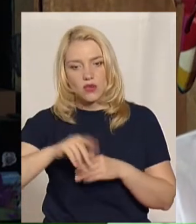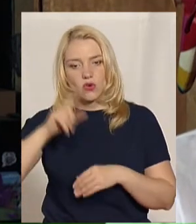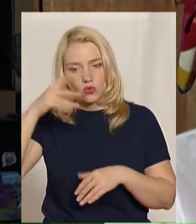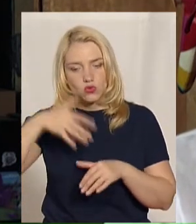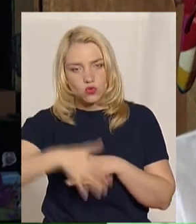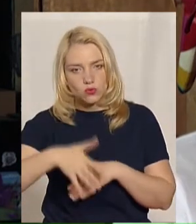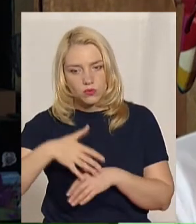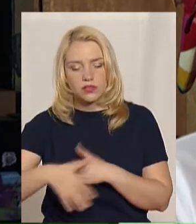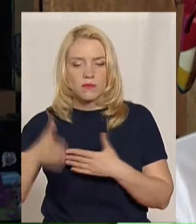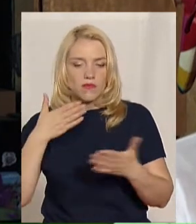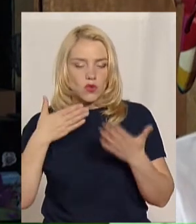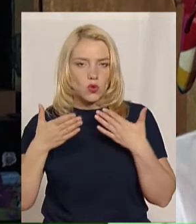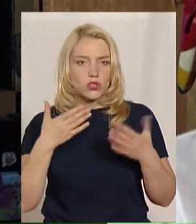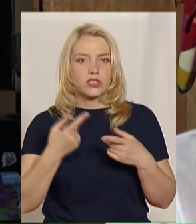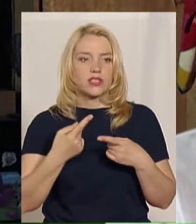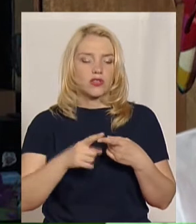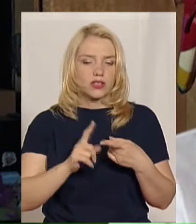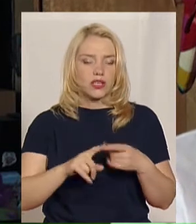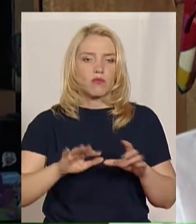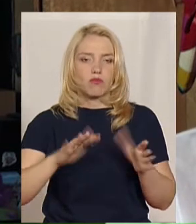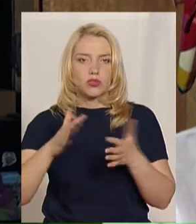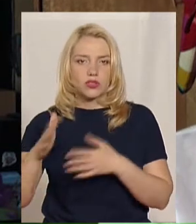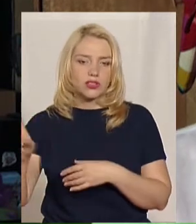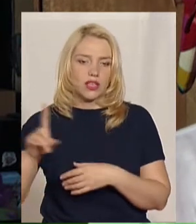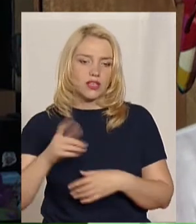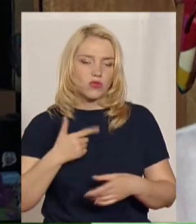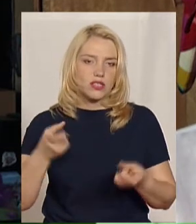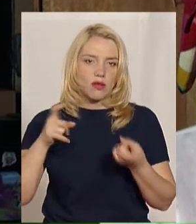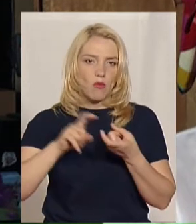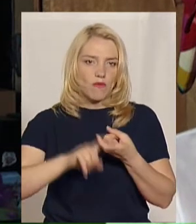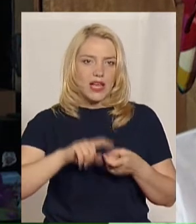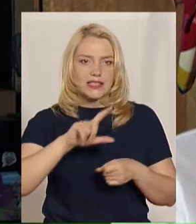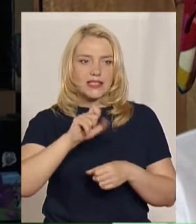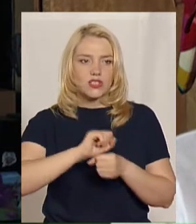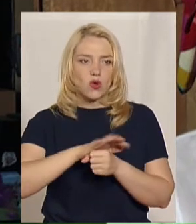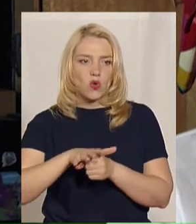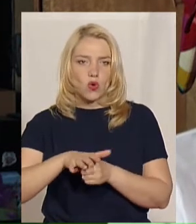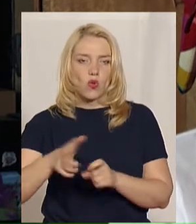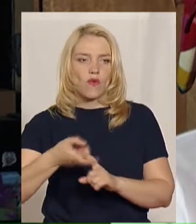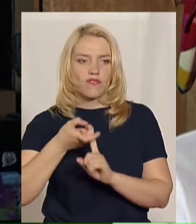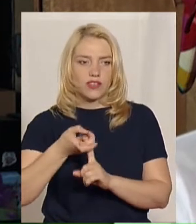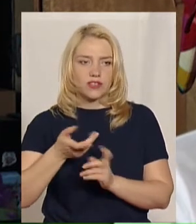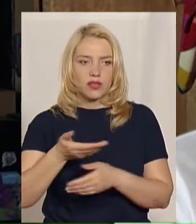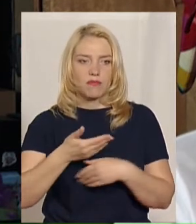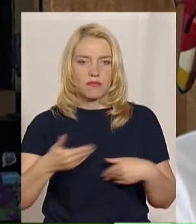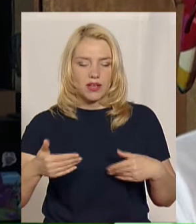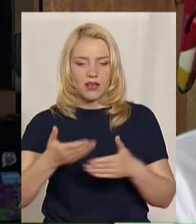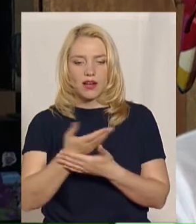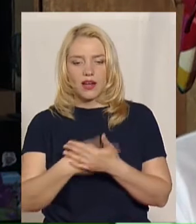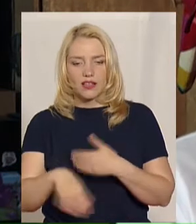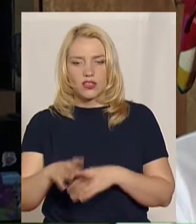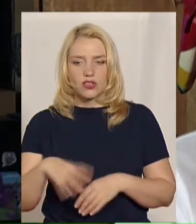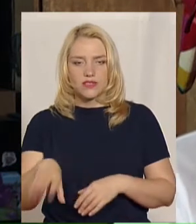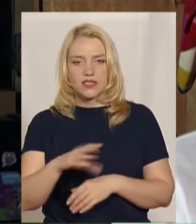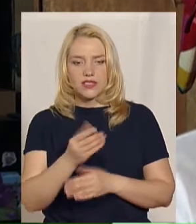до тих подій, що у нас пов'язані з цим коронавірусом. І ми раніше всіх вийшли на той карантин, вже